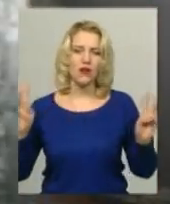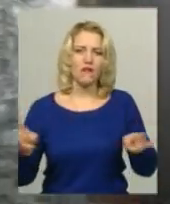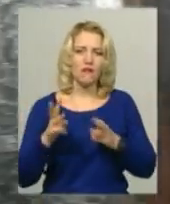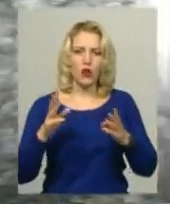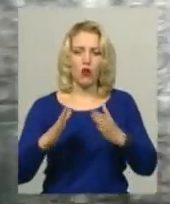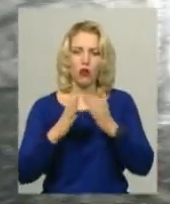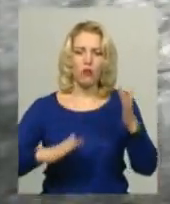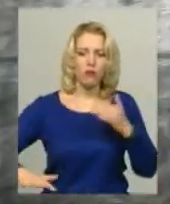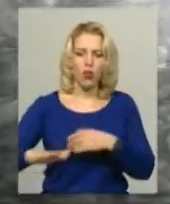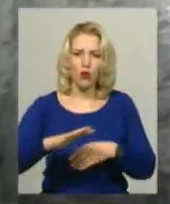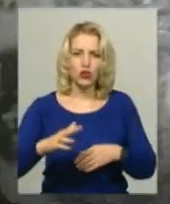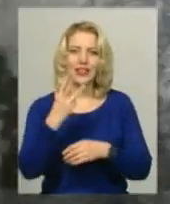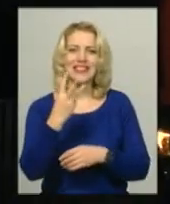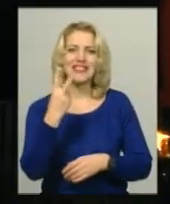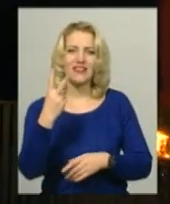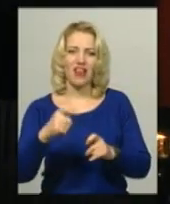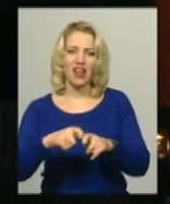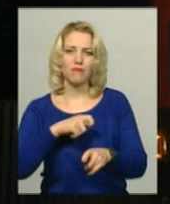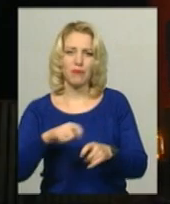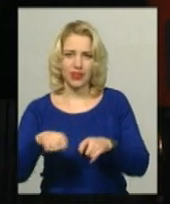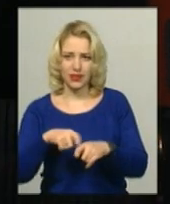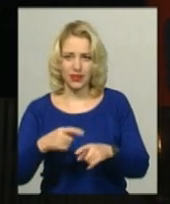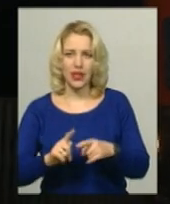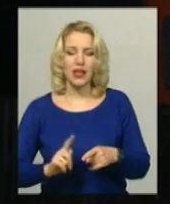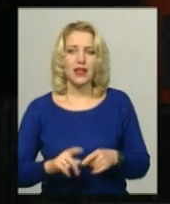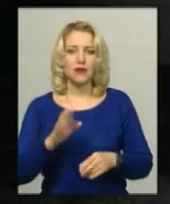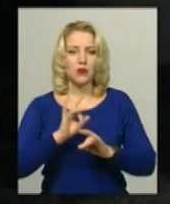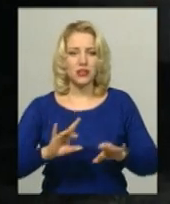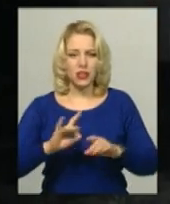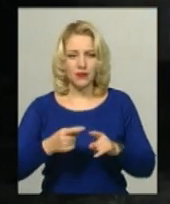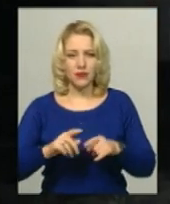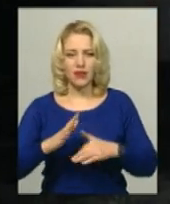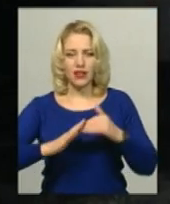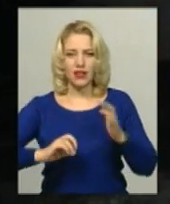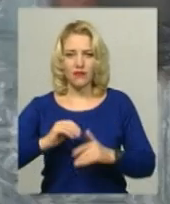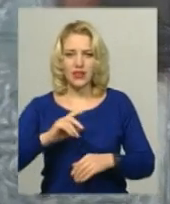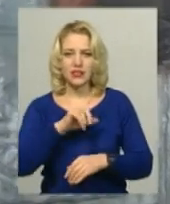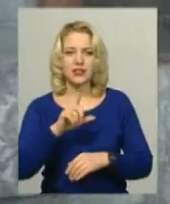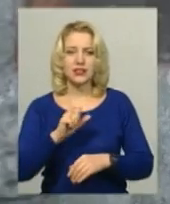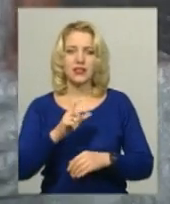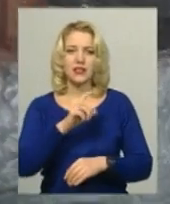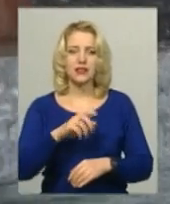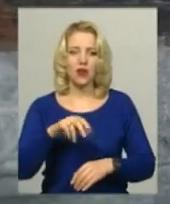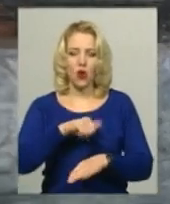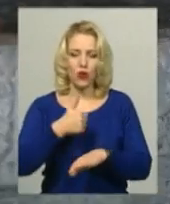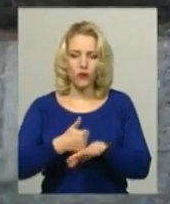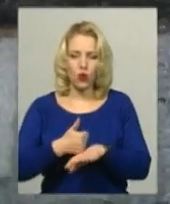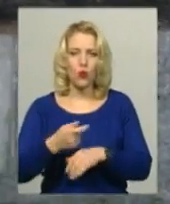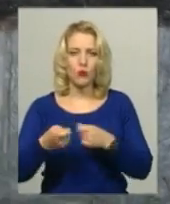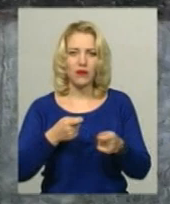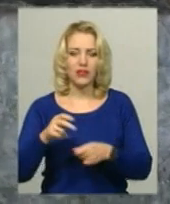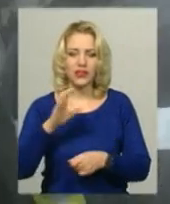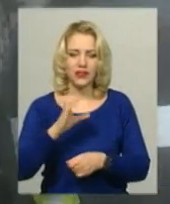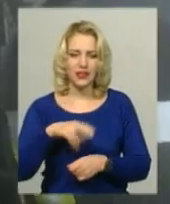квадратних метри. Про це повідомив провідний фахівець сектору зв'язків зі ЗМІ та роботи з громадськістю головного управління ДСНС у